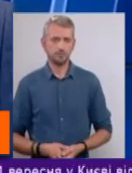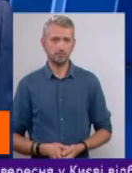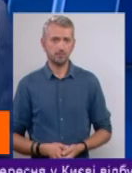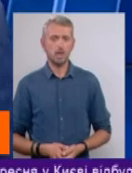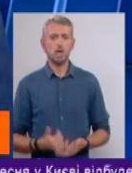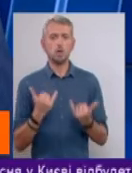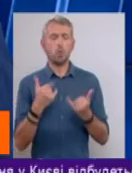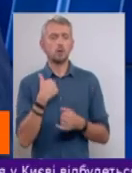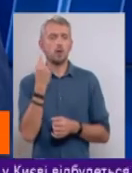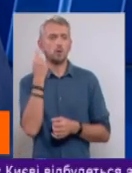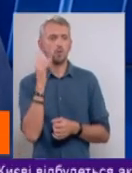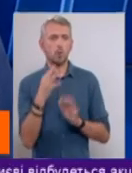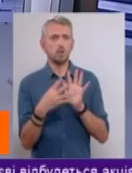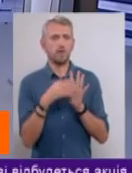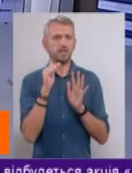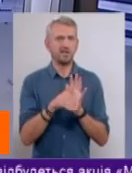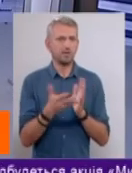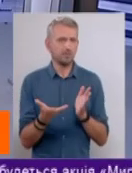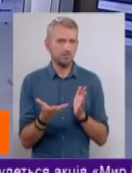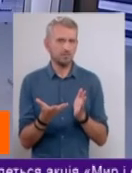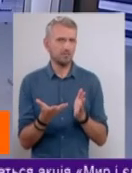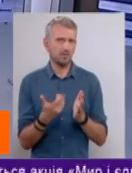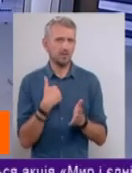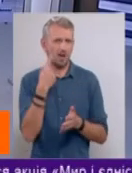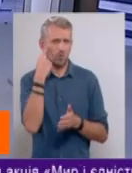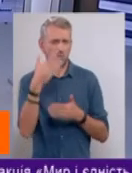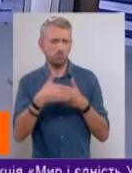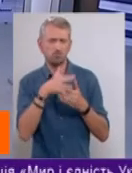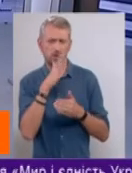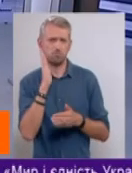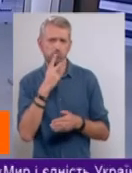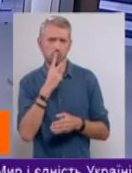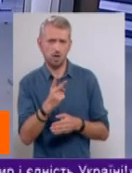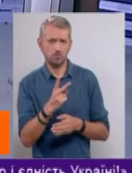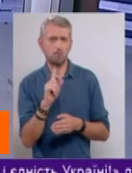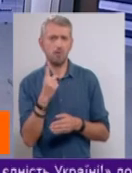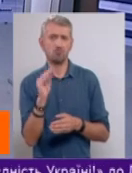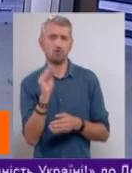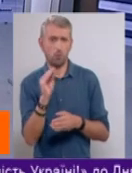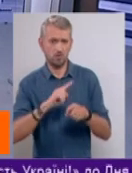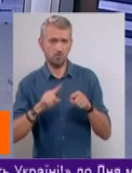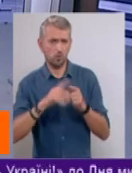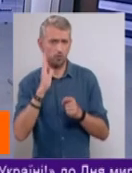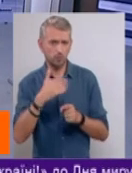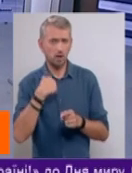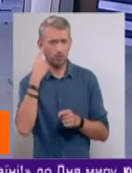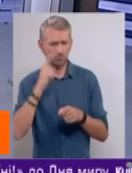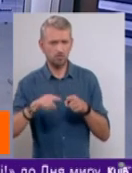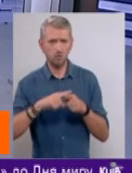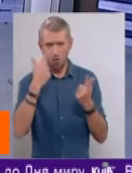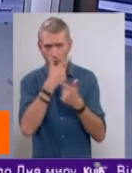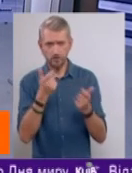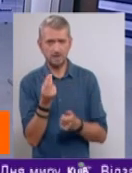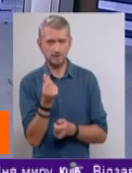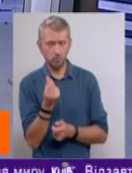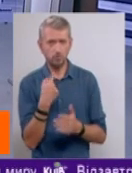Ну, сьогодні я чую про 9 тисяч з копійками. Тобто я думаю, що ми в ближчий час побачимо, тому що перше жовтня вже не за горами, я думаю, що на днях мусять оголосити ціну,